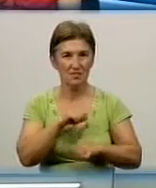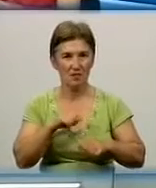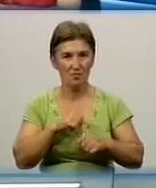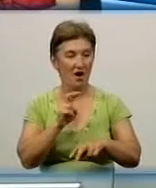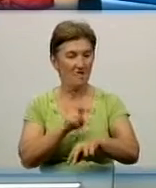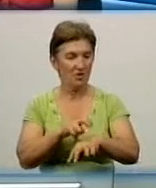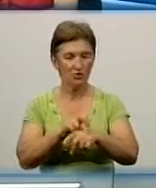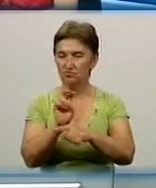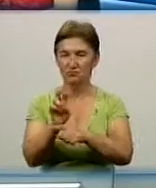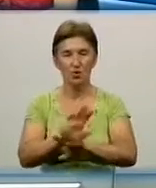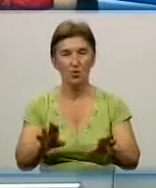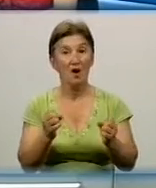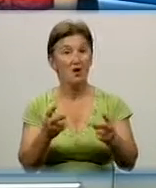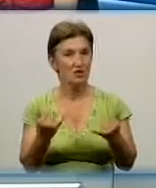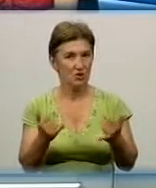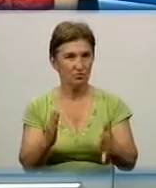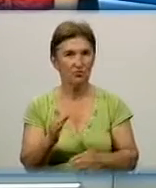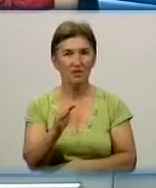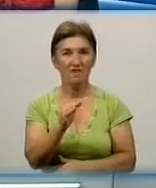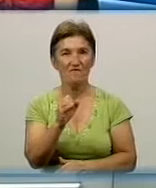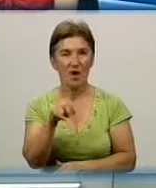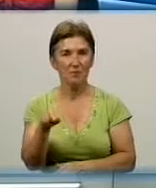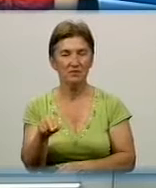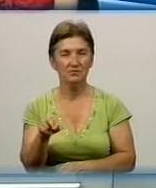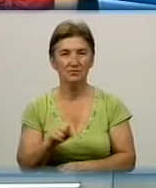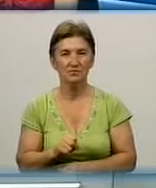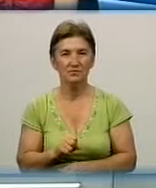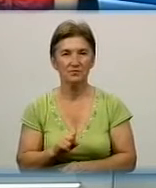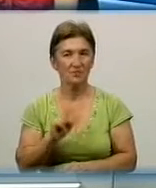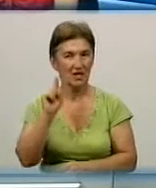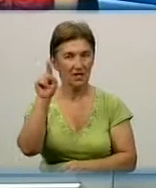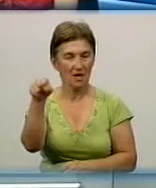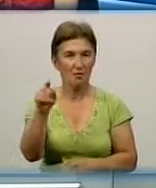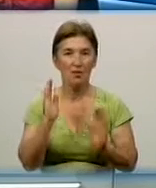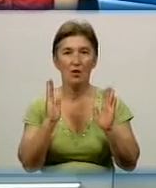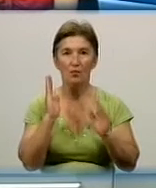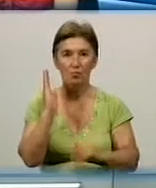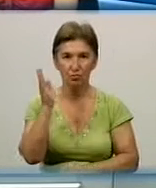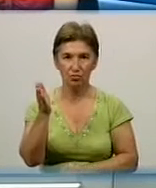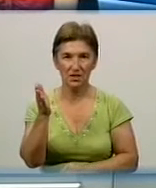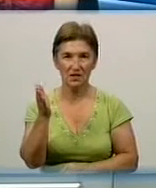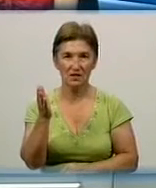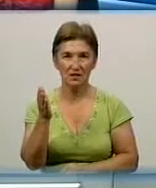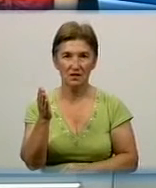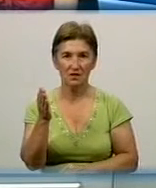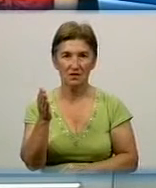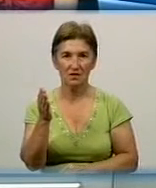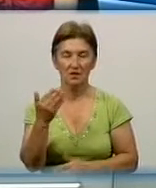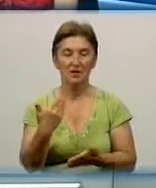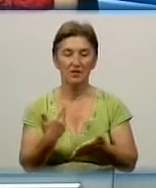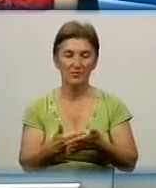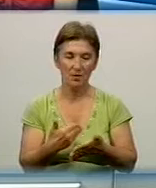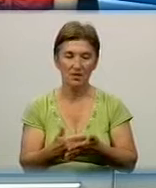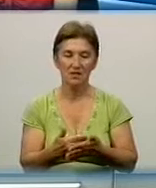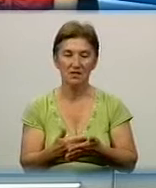лікарні. Як тепер виглядатимуть ФАПи? Там буде, наприклад,